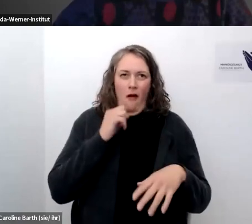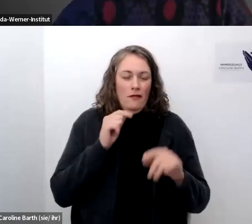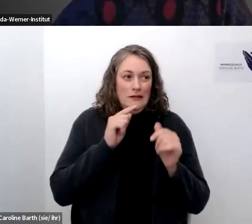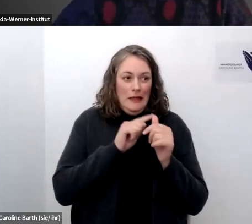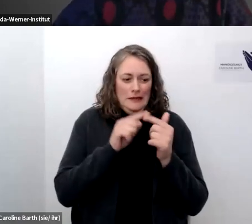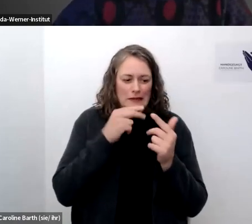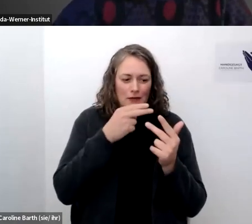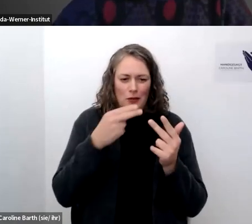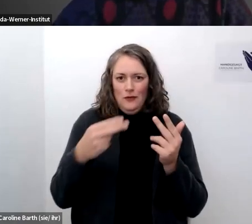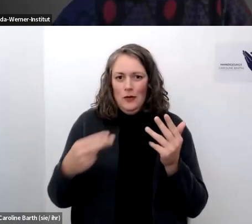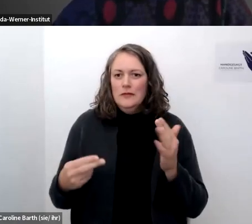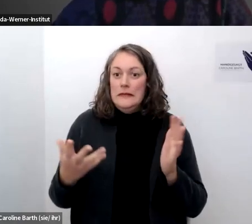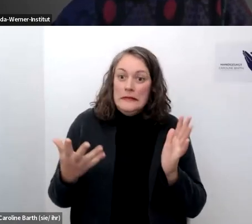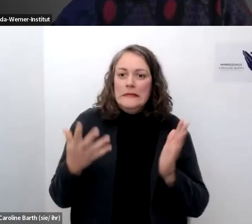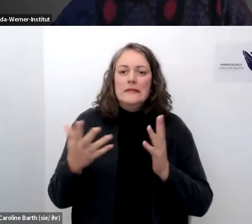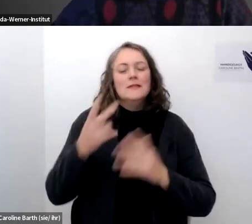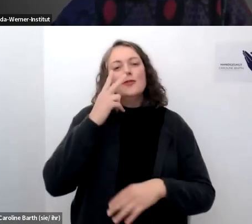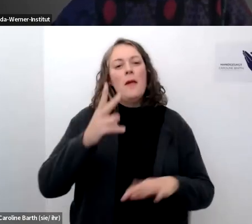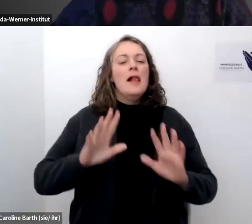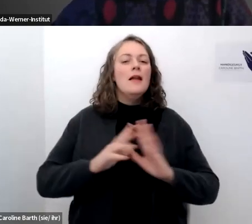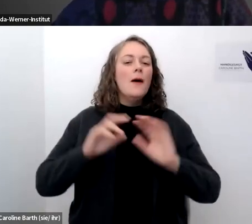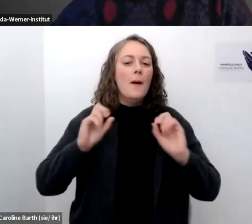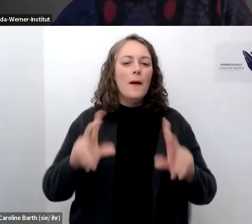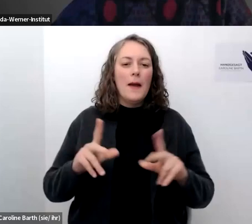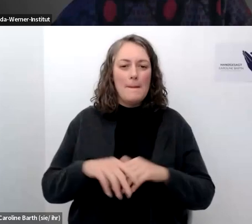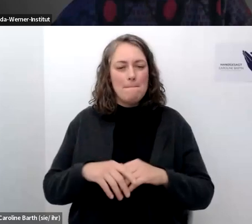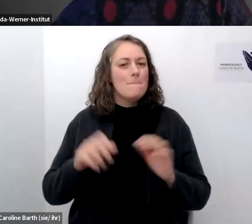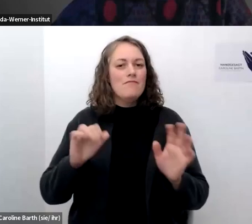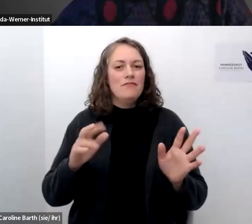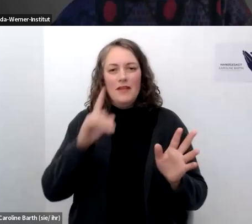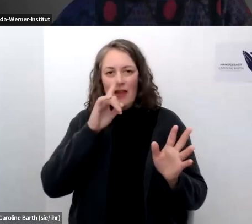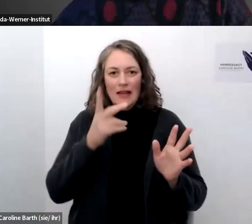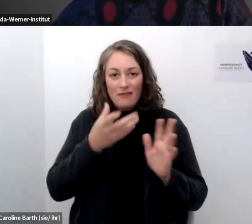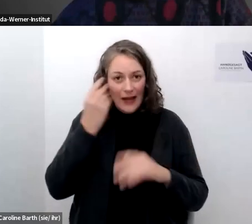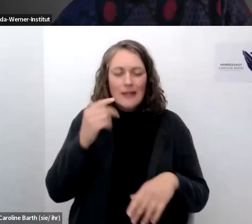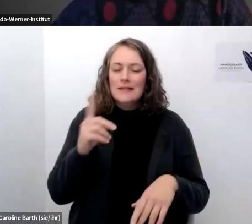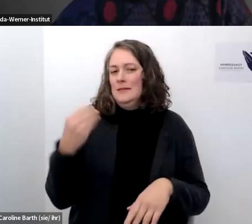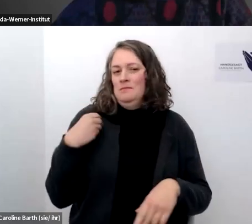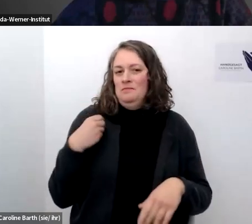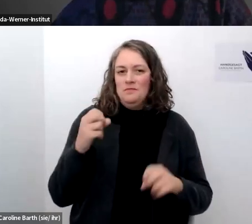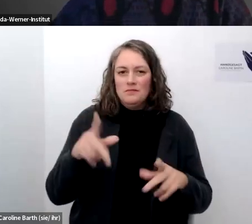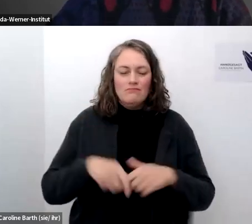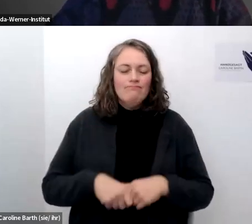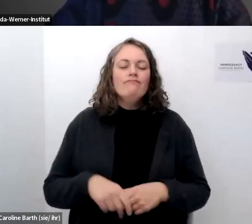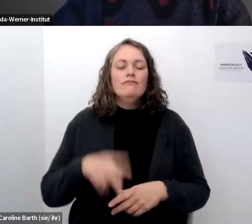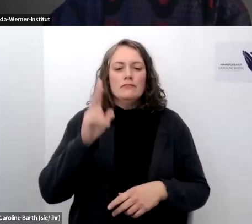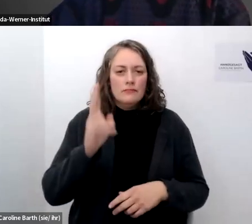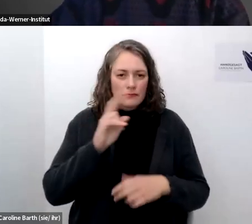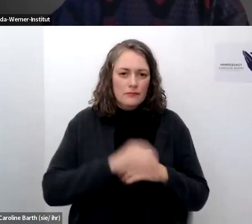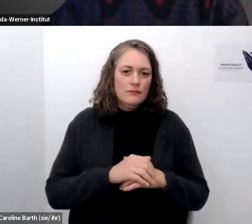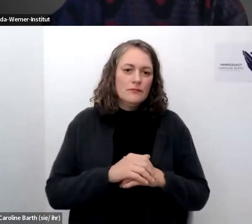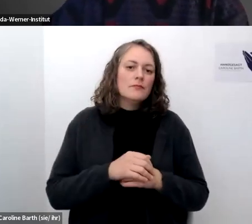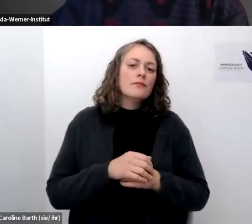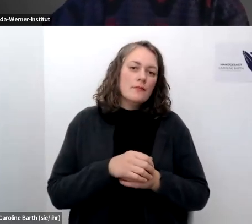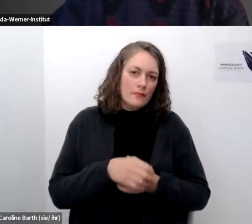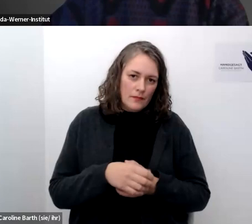gut beantwortet wenn ich es vergesse dann bitte gerne noch mal darauf hinweisen genau aber es gibt auf jeden